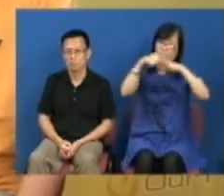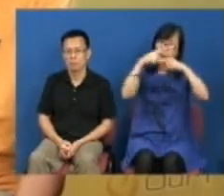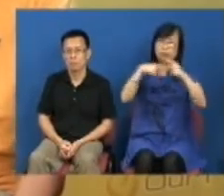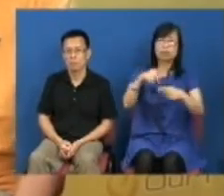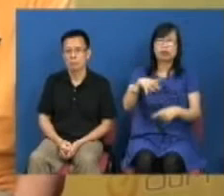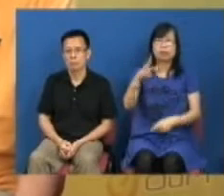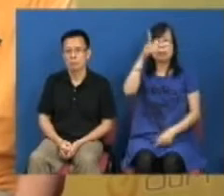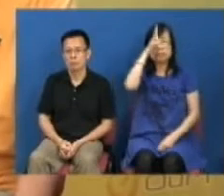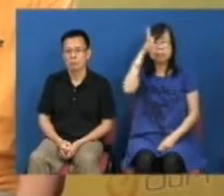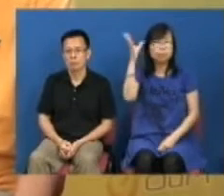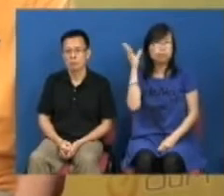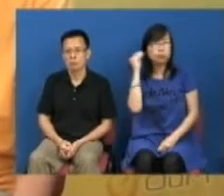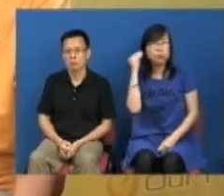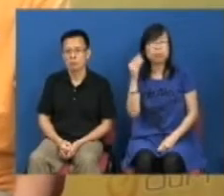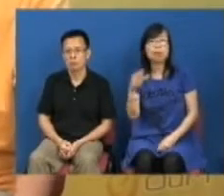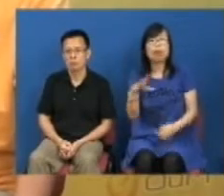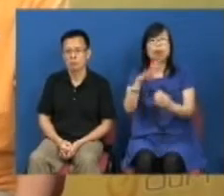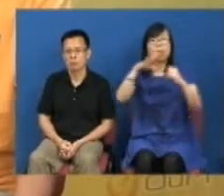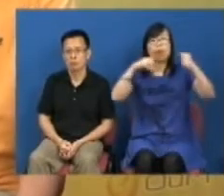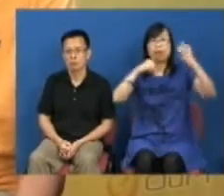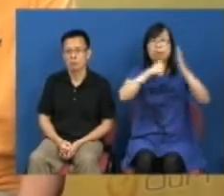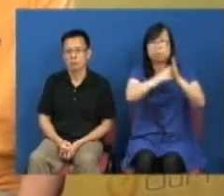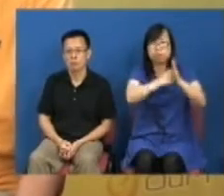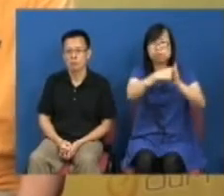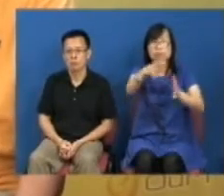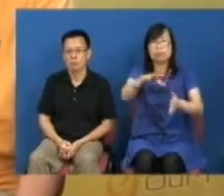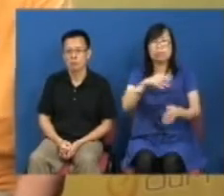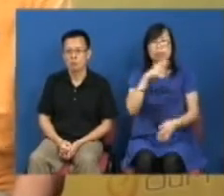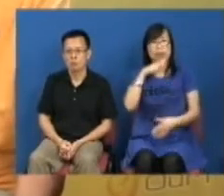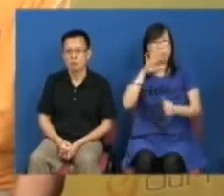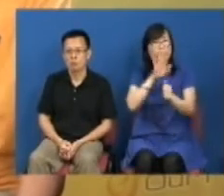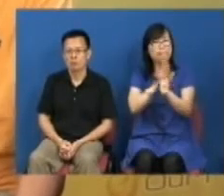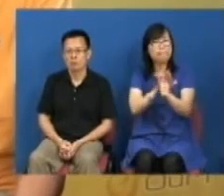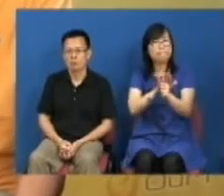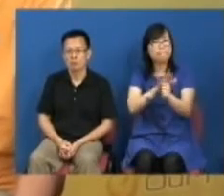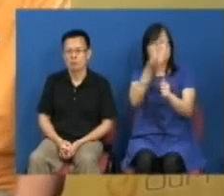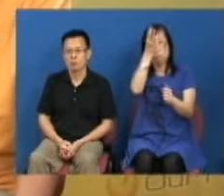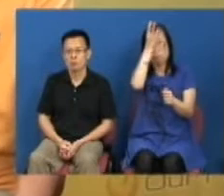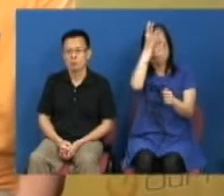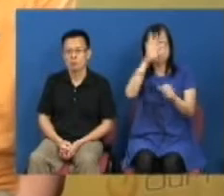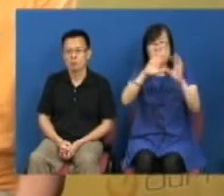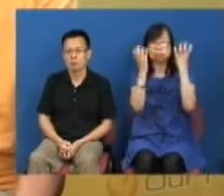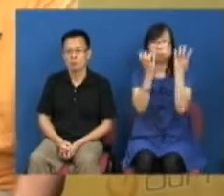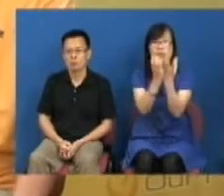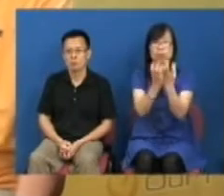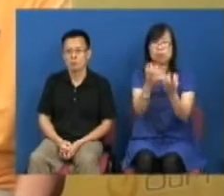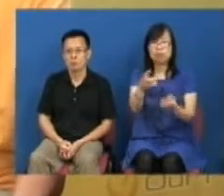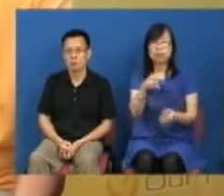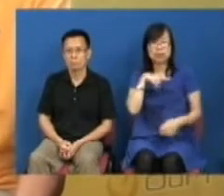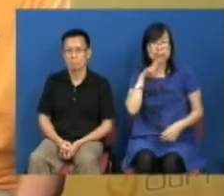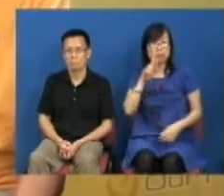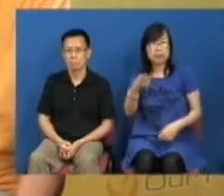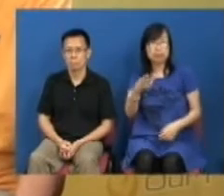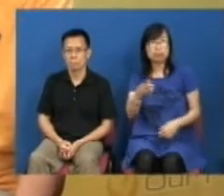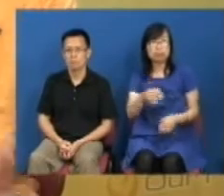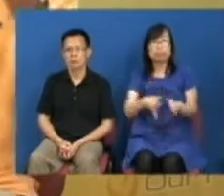声音的渠道被堵塞了又或者被保皇党扭曲了又或者被保皇党认为他们自己已经成为骑